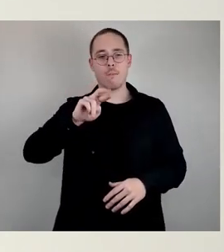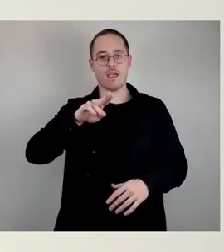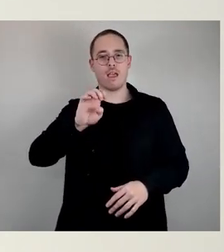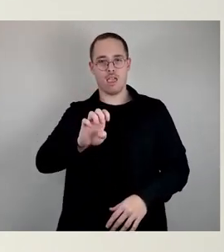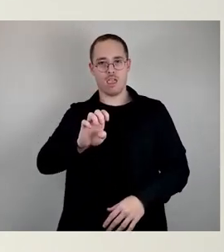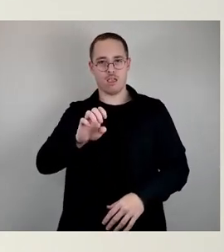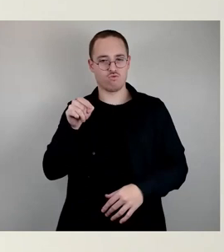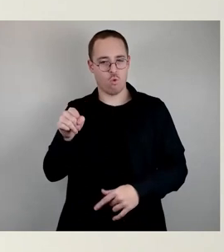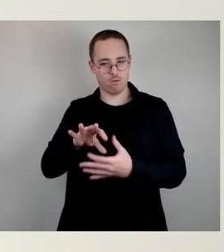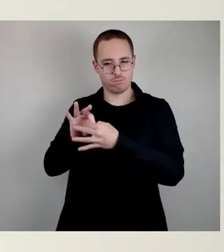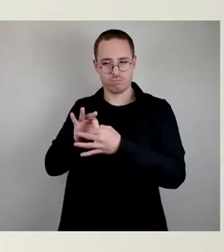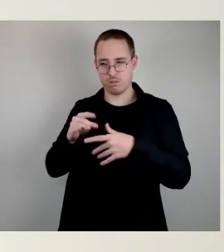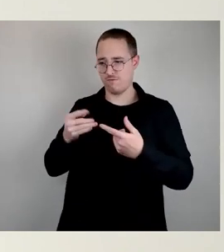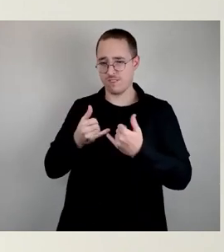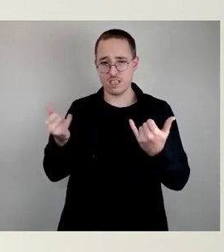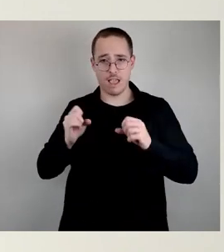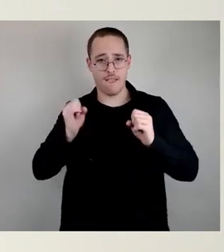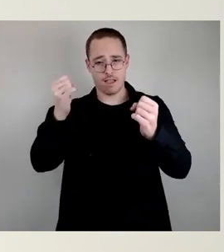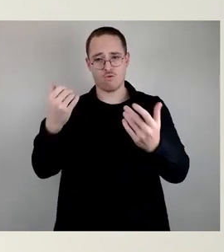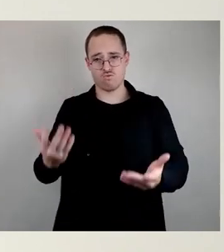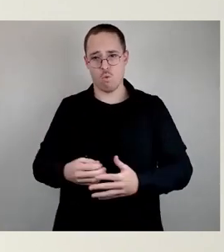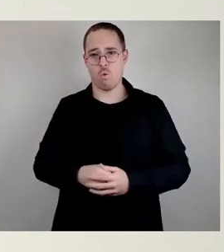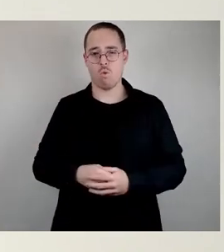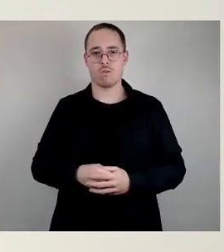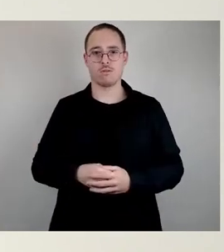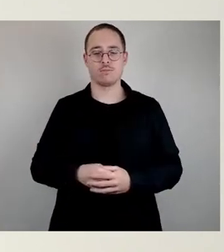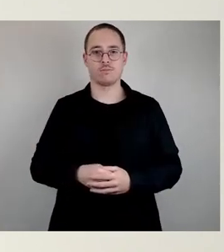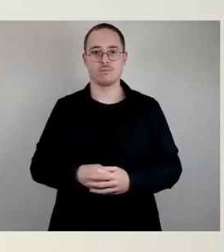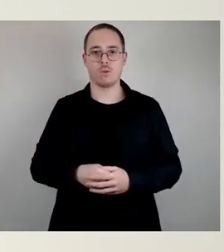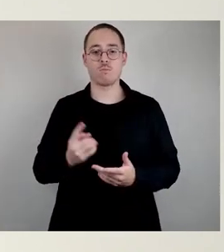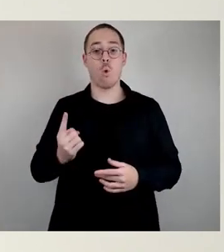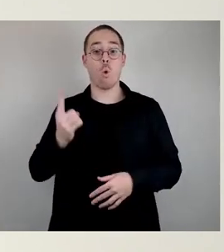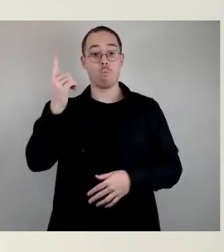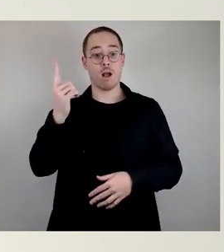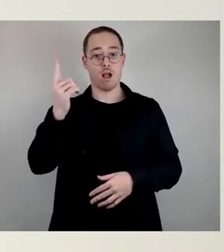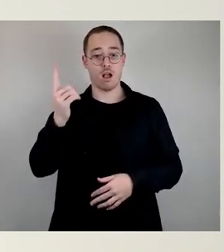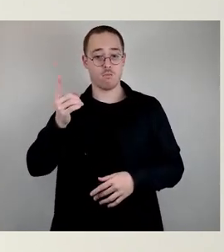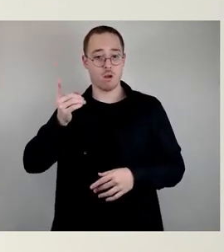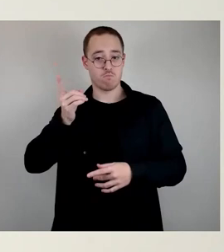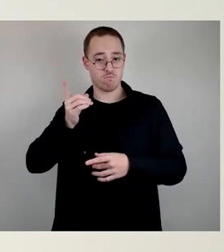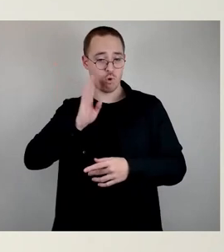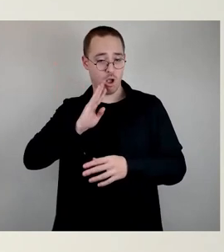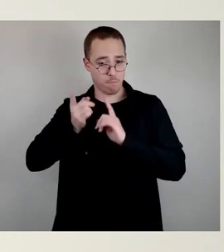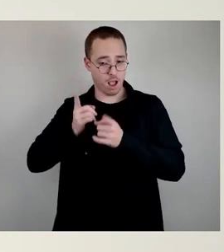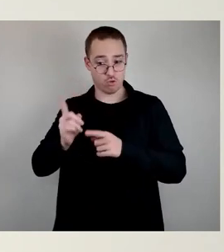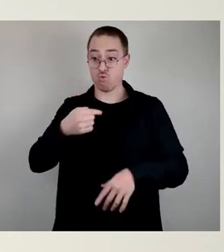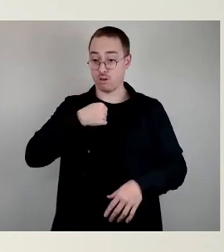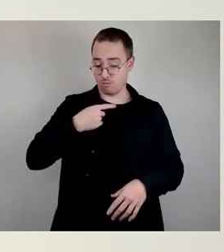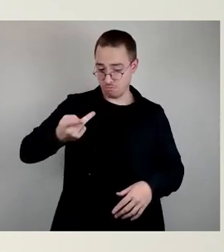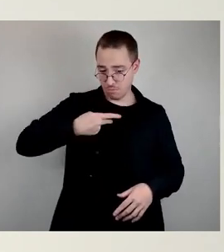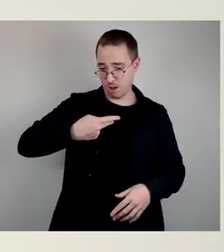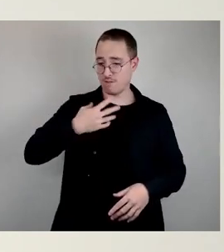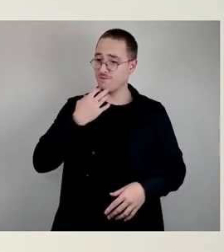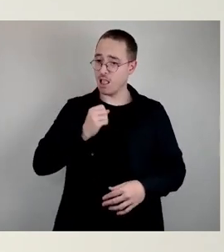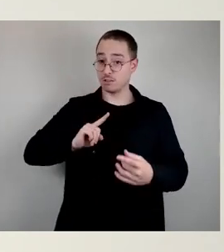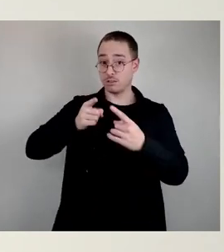Gleichwohl hat der Oberbürgermeister und ich das Ziel, und da sind, ich hatte es ja vorhin gesagt, schon wirklich ernsthafte